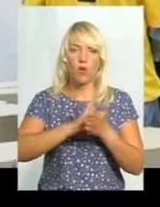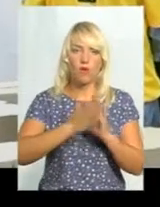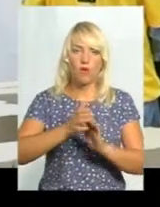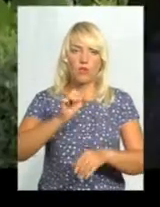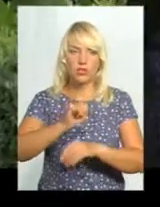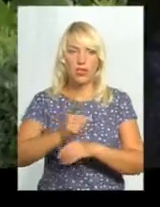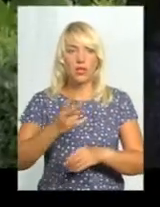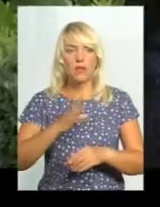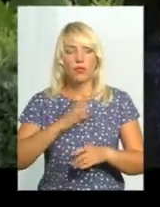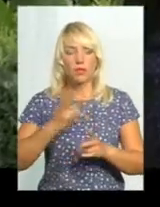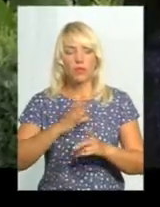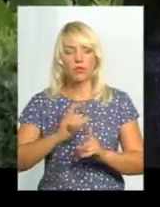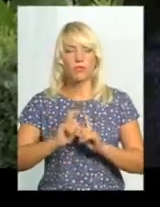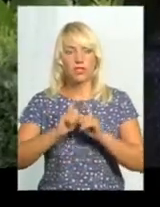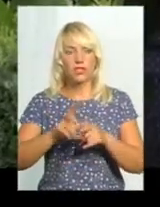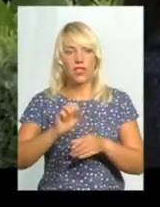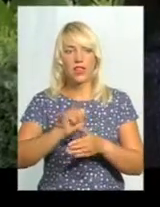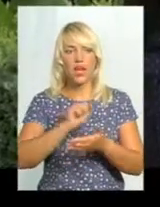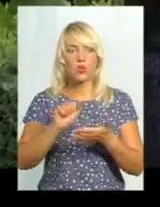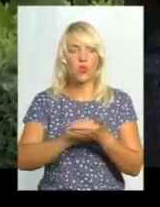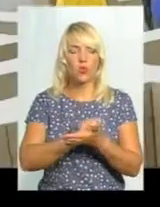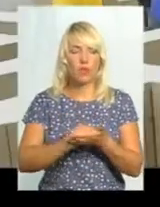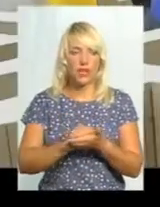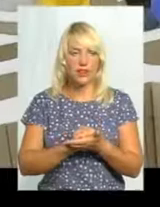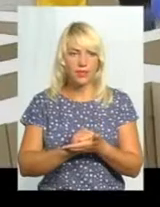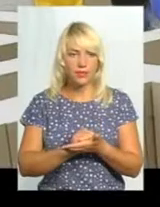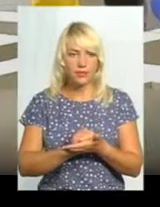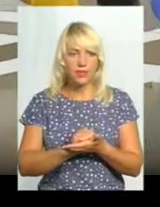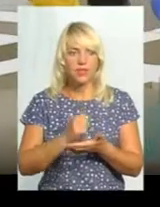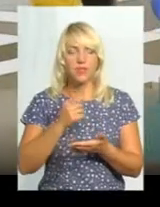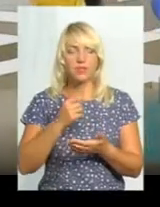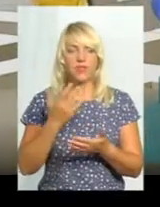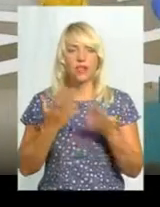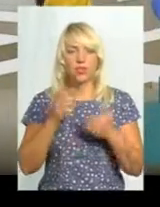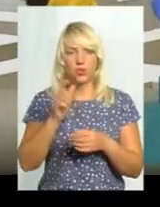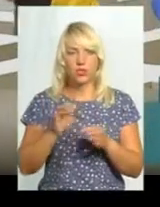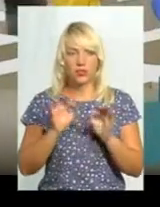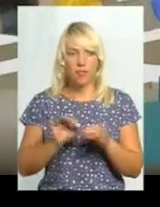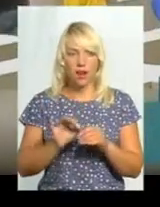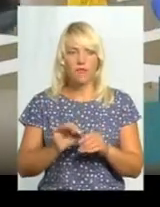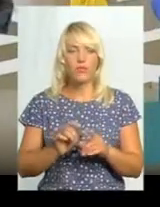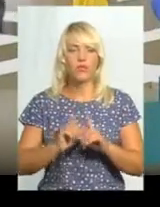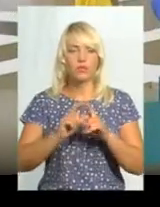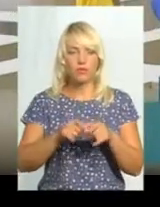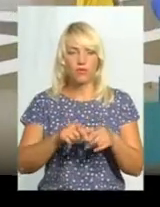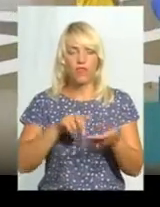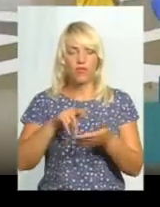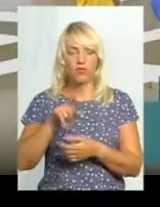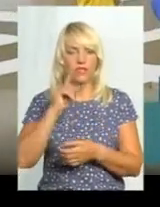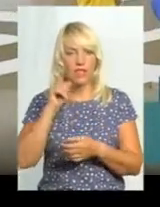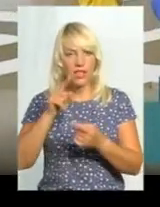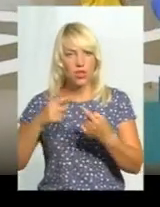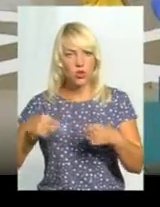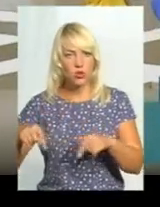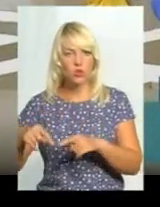оформленням документів, підписанням угоди та перетином кордону. Якщо людина відповідає правильно, вона виходить в зелену зону і означає,